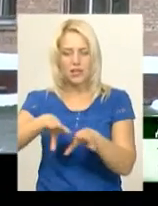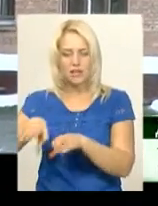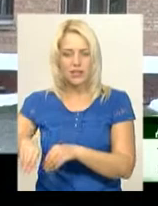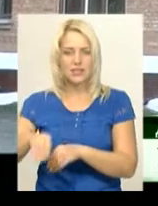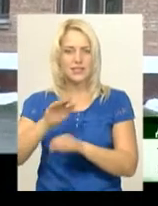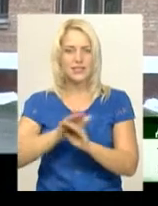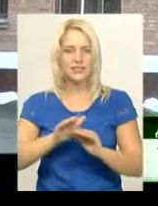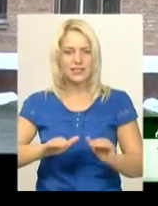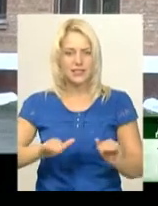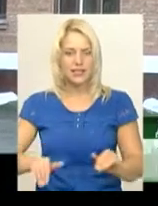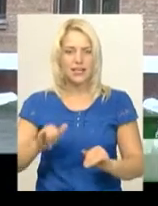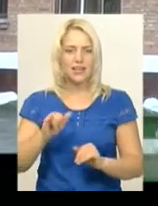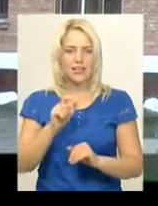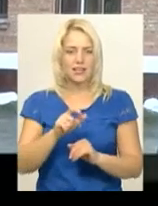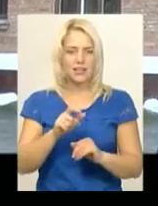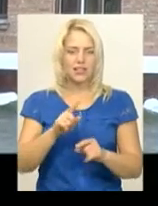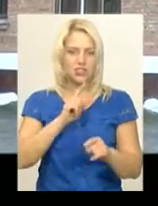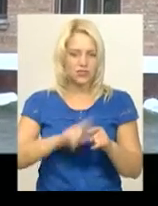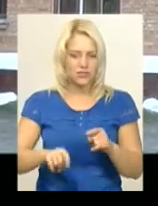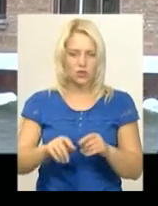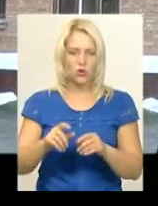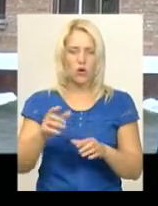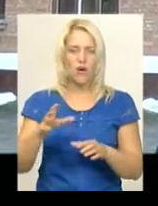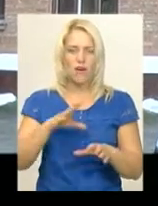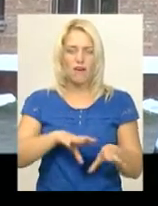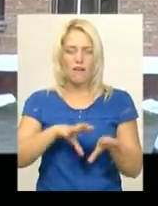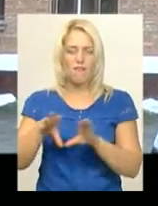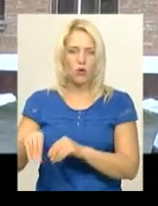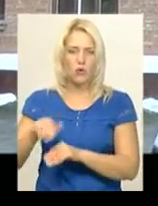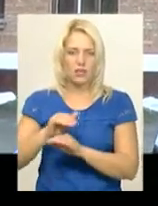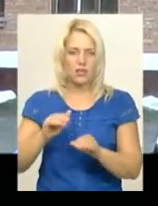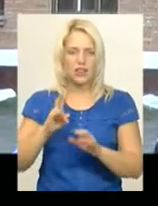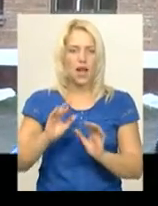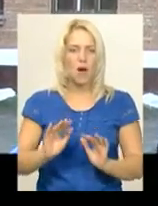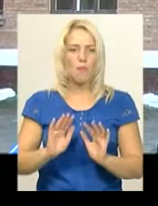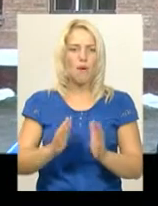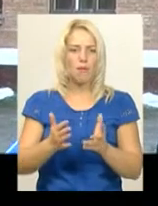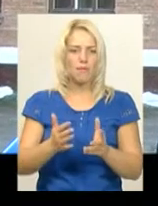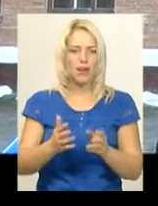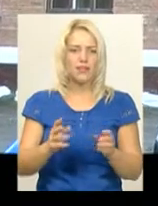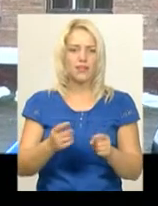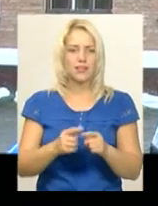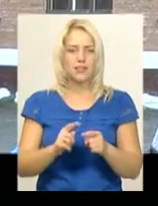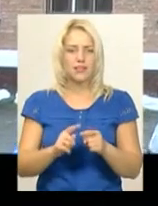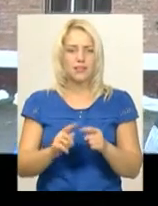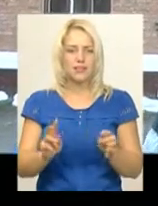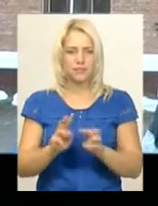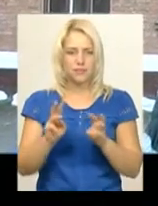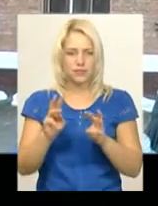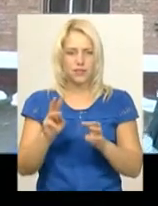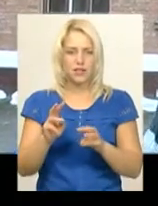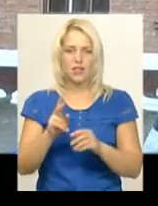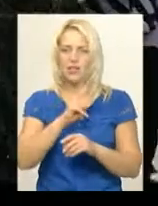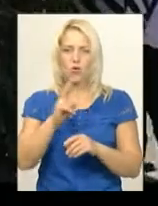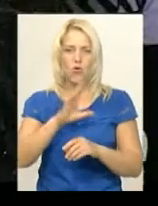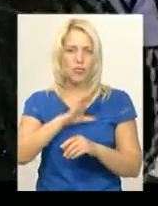персонал школи діє в міру, оперативно. Тобто на момент, будемо дарто говорити, на жодні 10 хвилин, жодні витинні вирішній школі вже